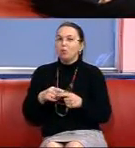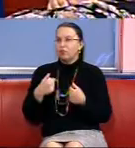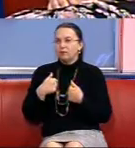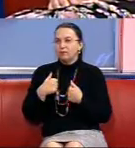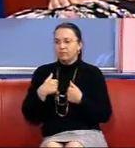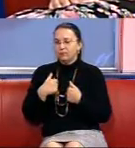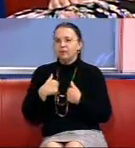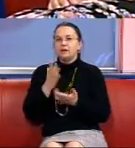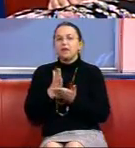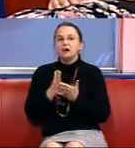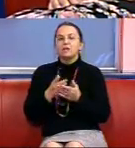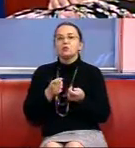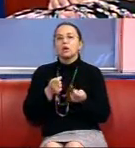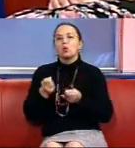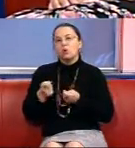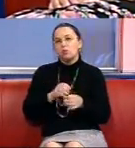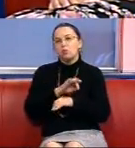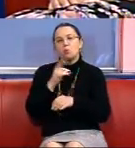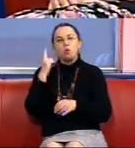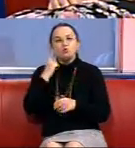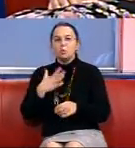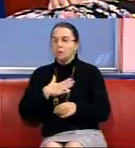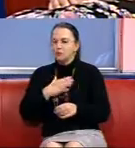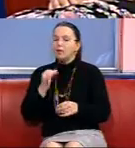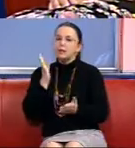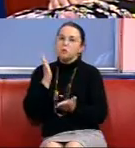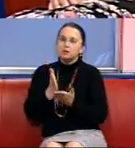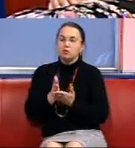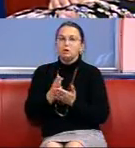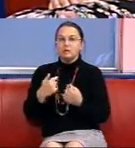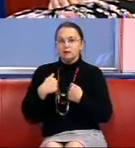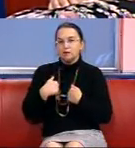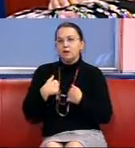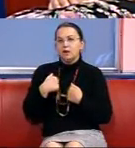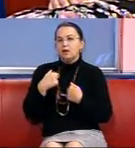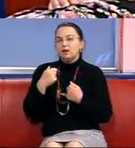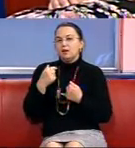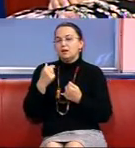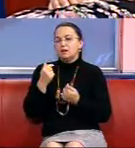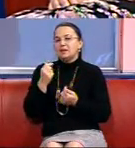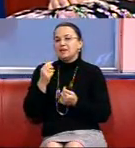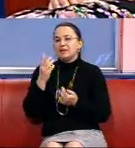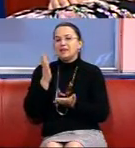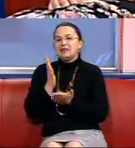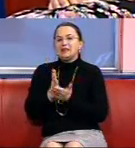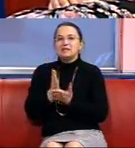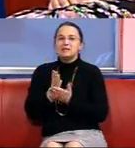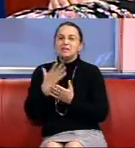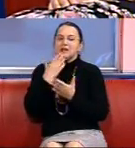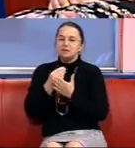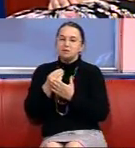саме керівник проєкту «Почуй мене» І безпосередньо ви, мабуть, і несли на собі